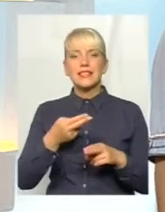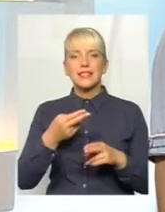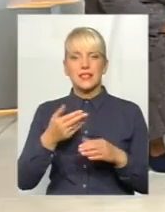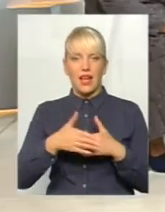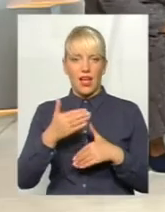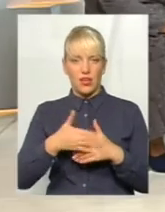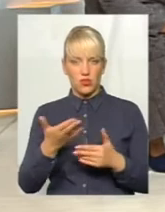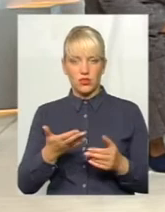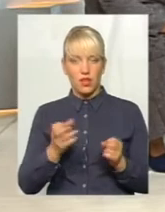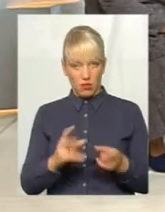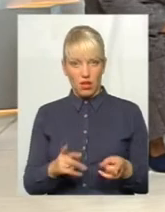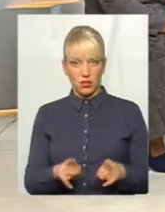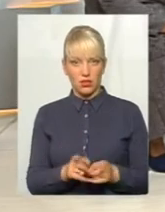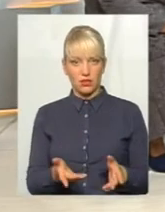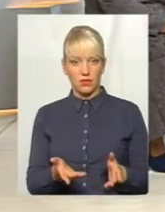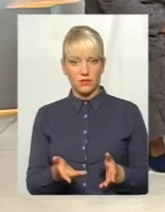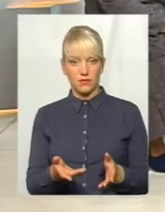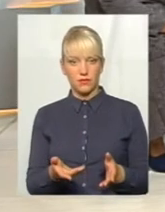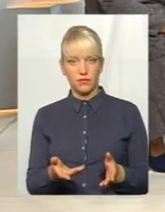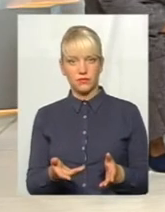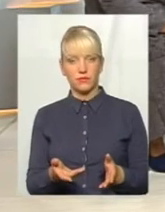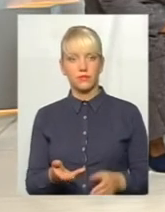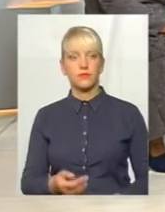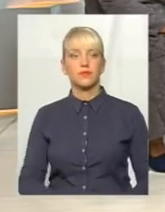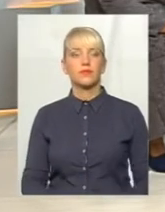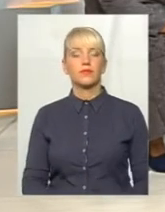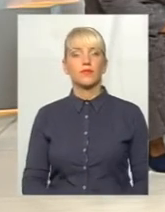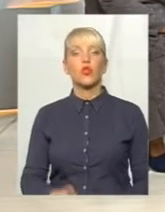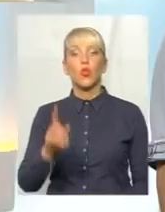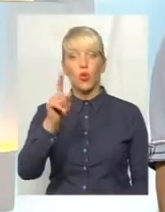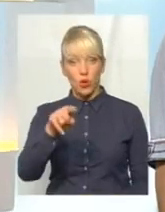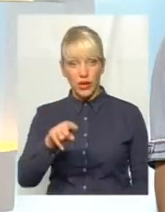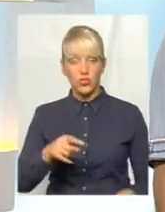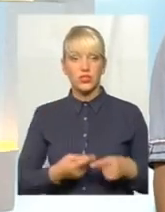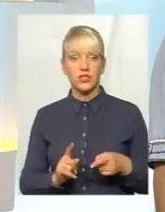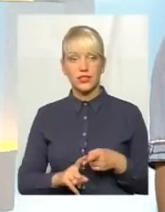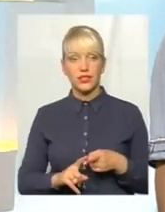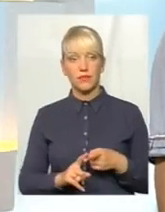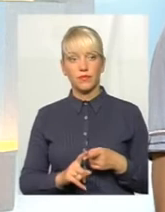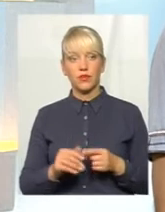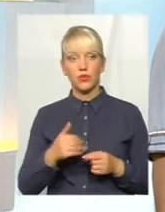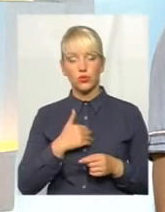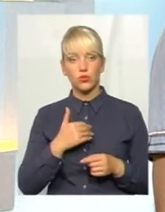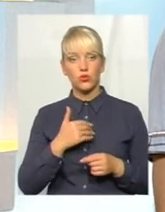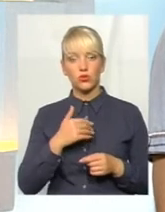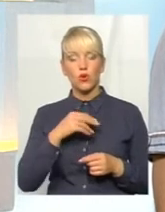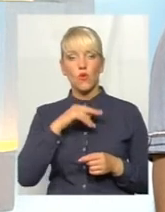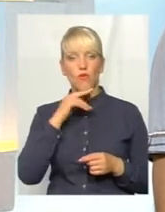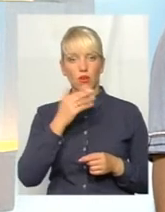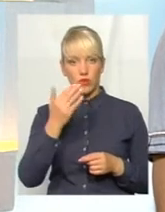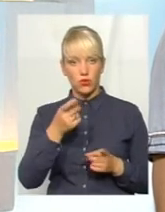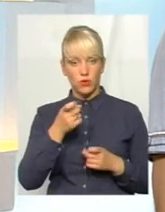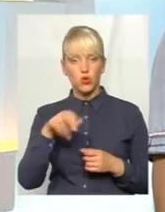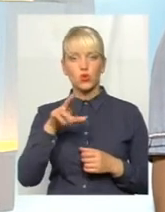Таким чином немає. І, до речі, це, хочу ще загострити увагу на рахунок